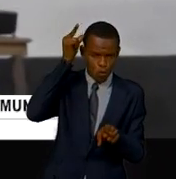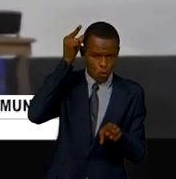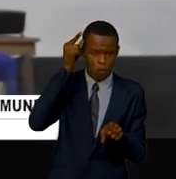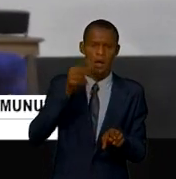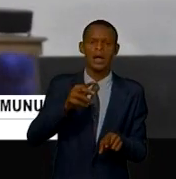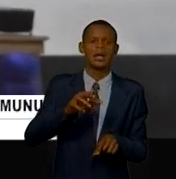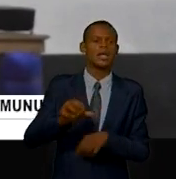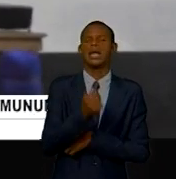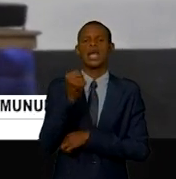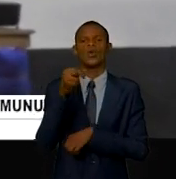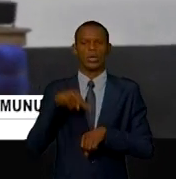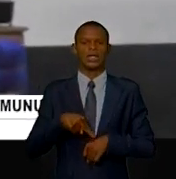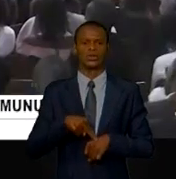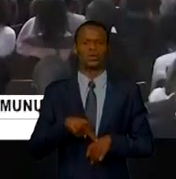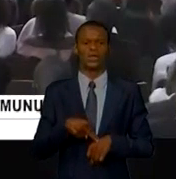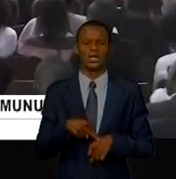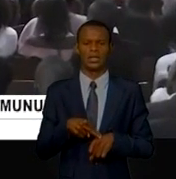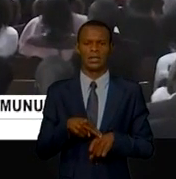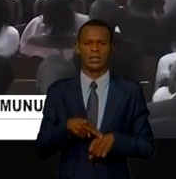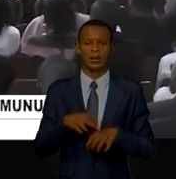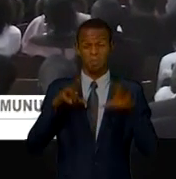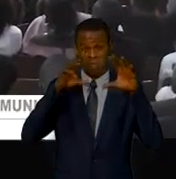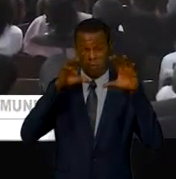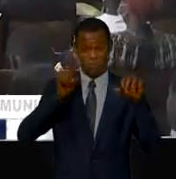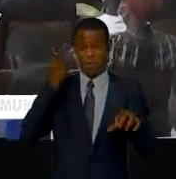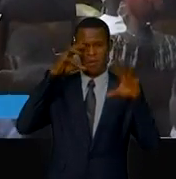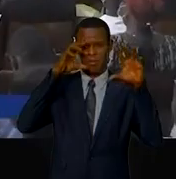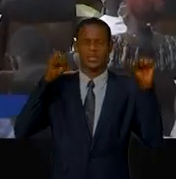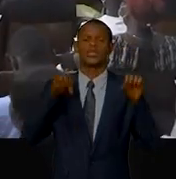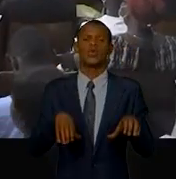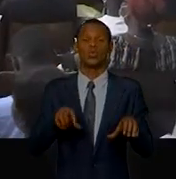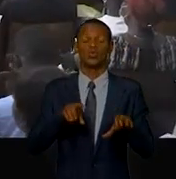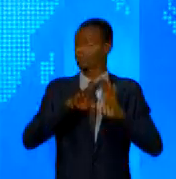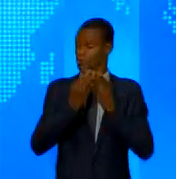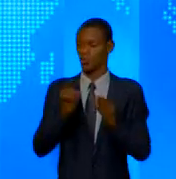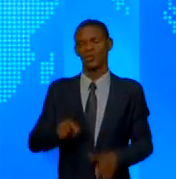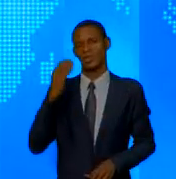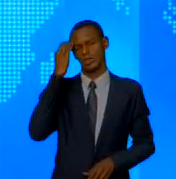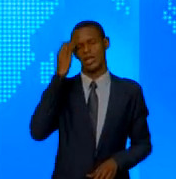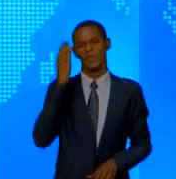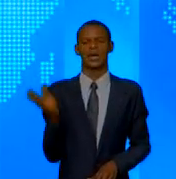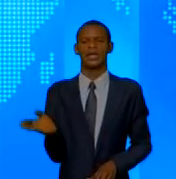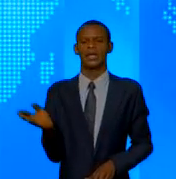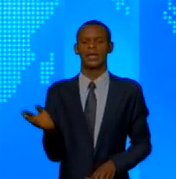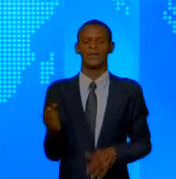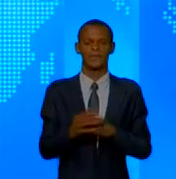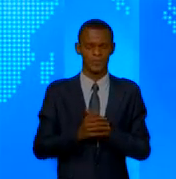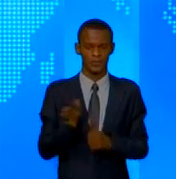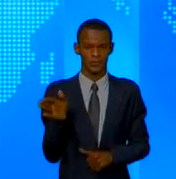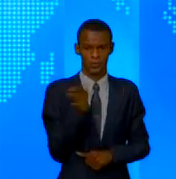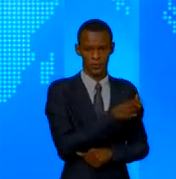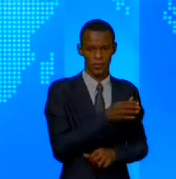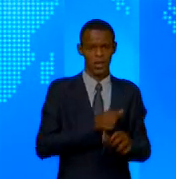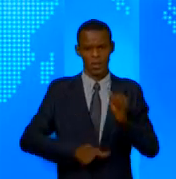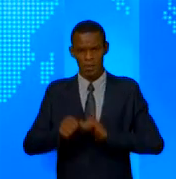président de la République démocratique du Congo. La nation toute entière lui doit référence. Opération éclairage des